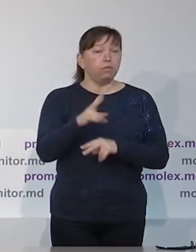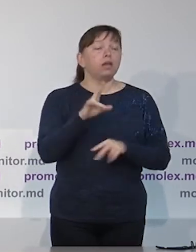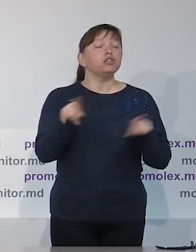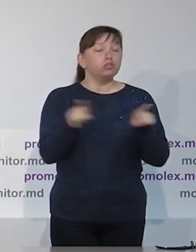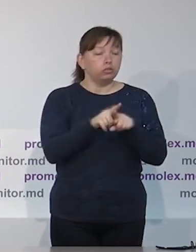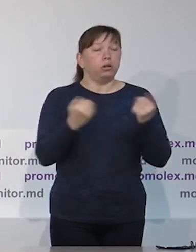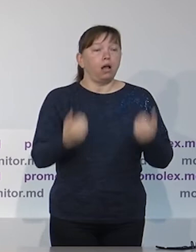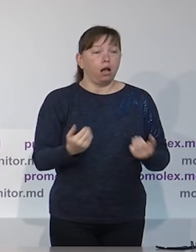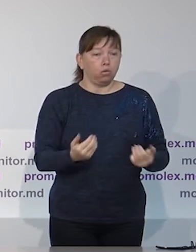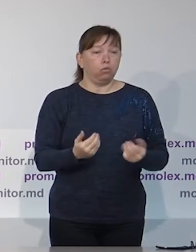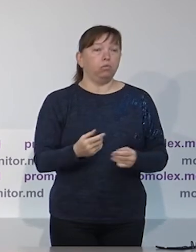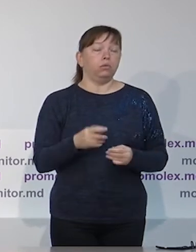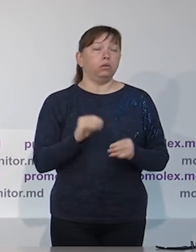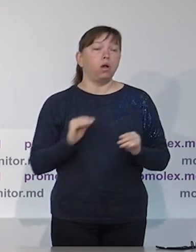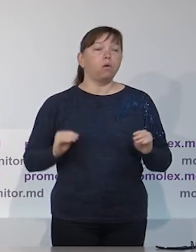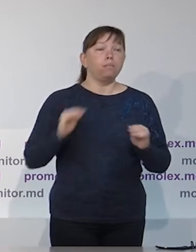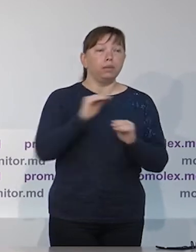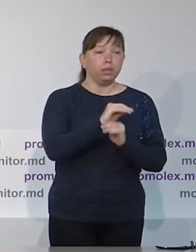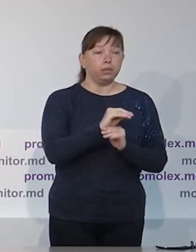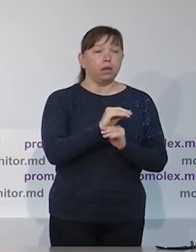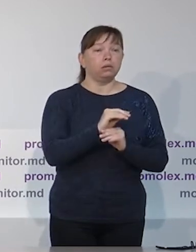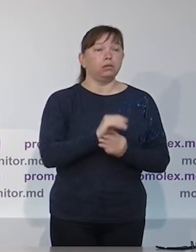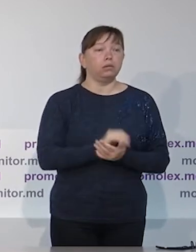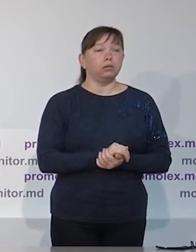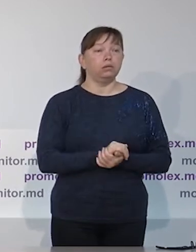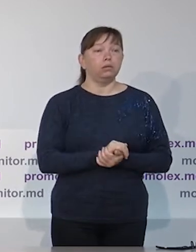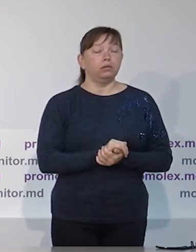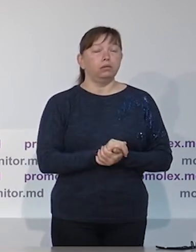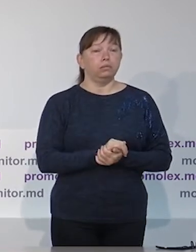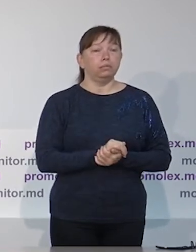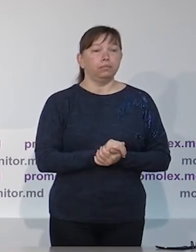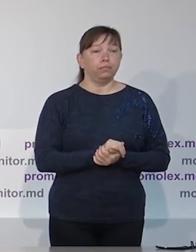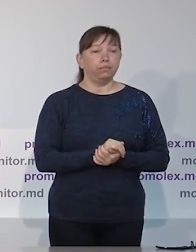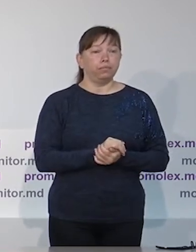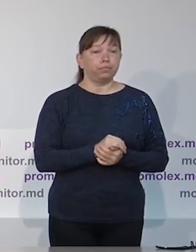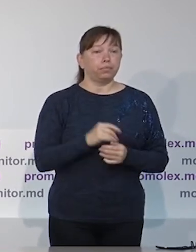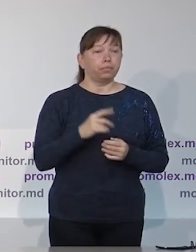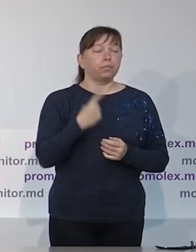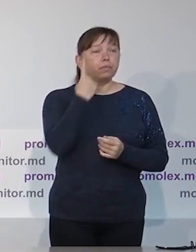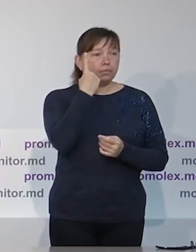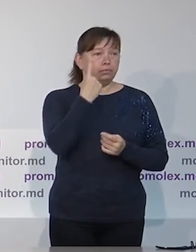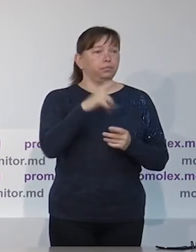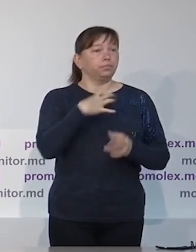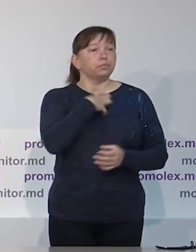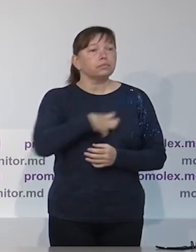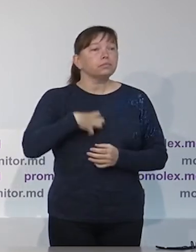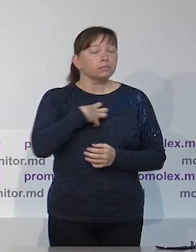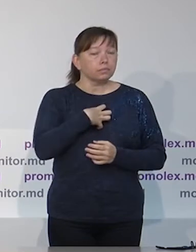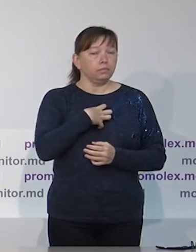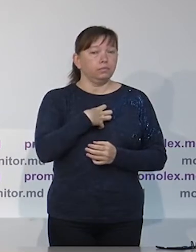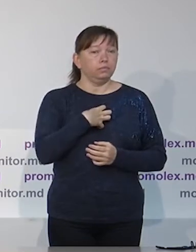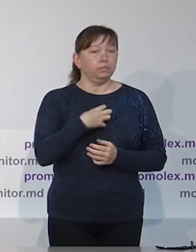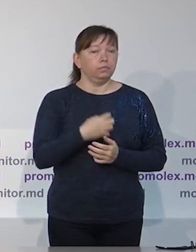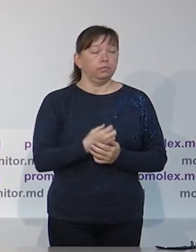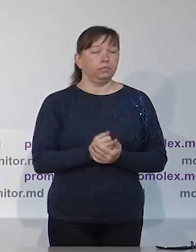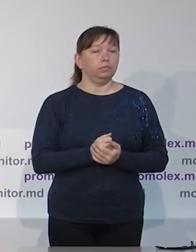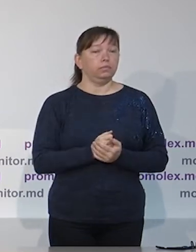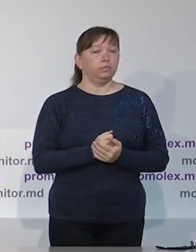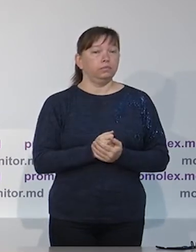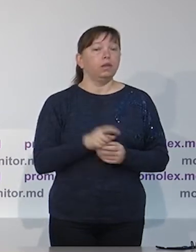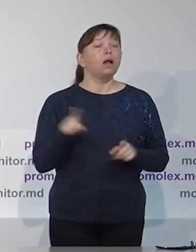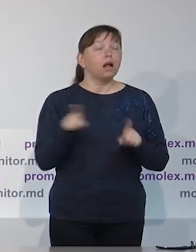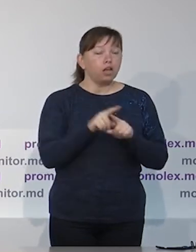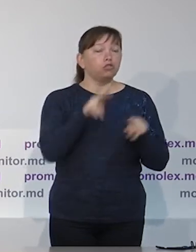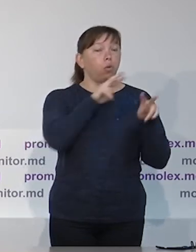будет собирать эту информацию, а также данные, о которых будут докладывать наши наблюдатели на местах. Не в